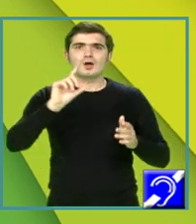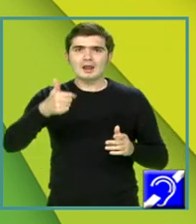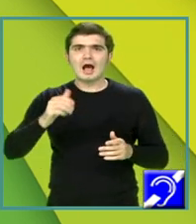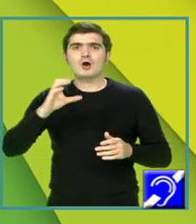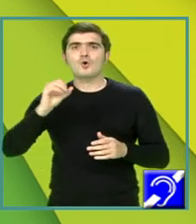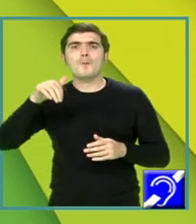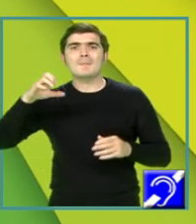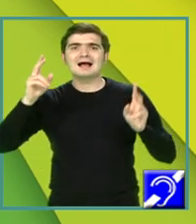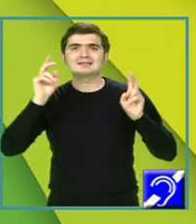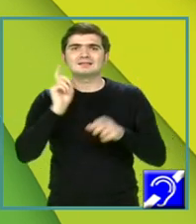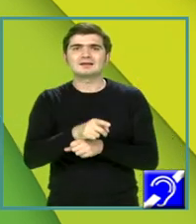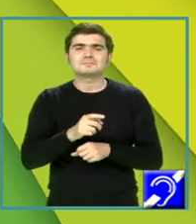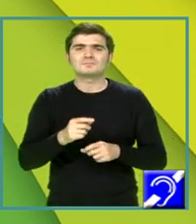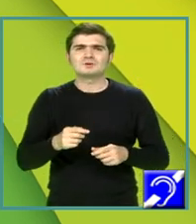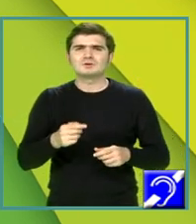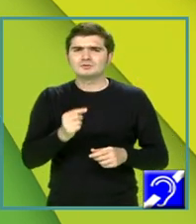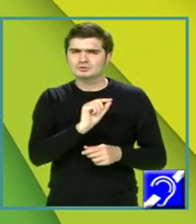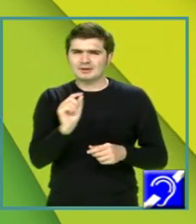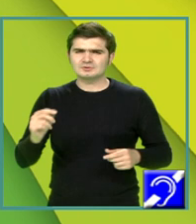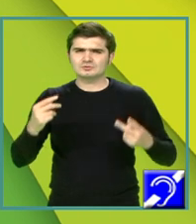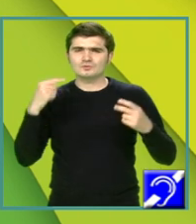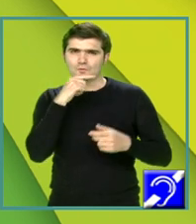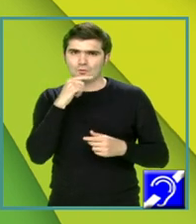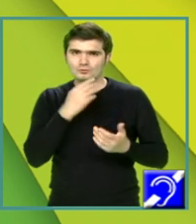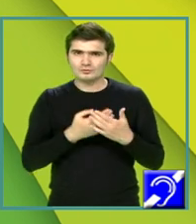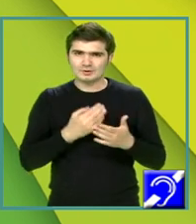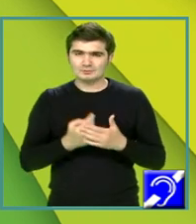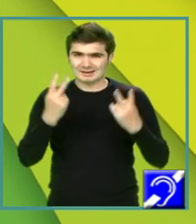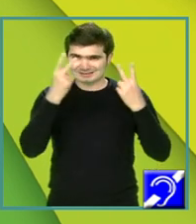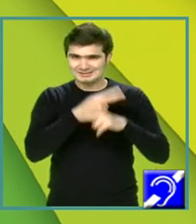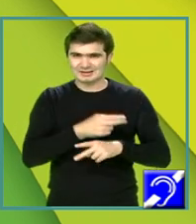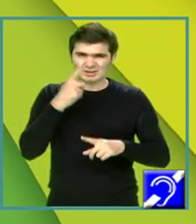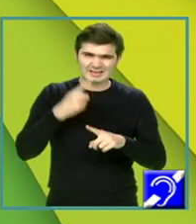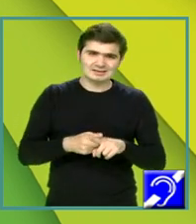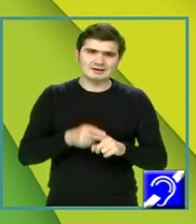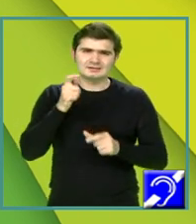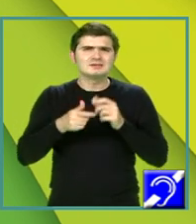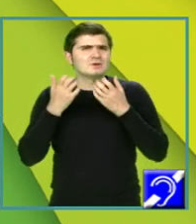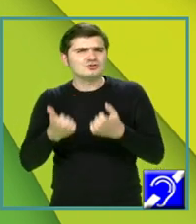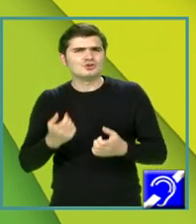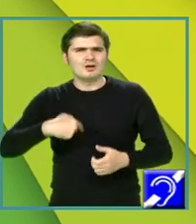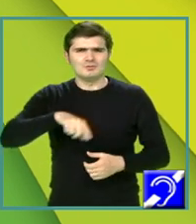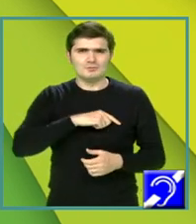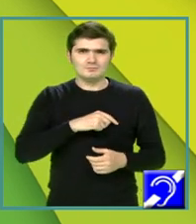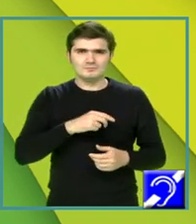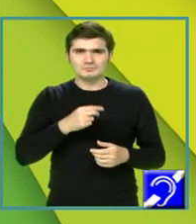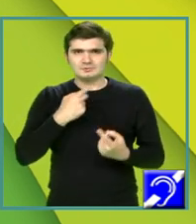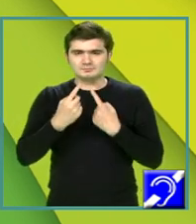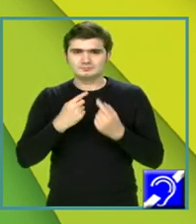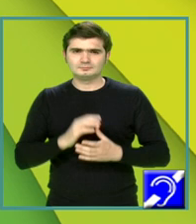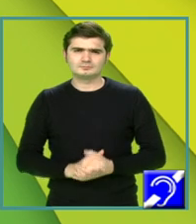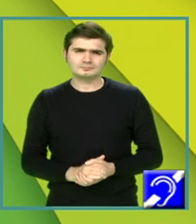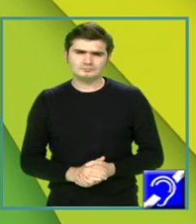roșu, tocmai pentru a evidenția exact secvența asupra căreia trebuie să vă opriți.